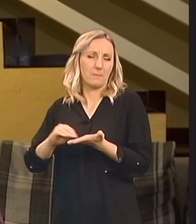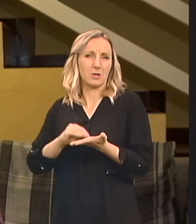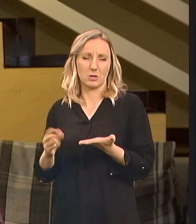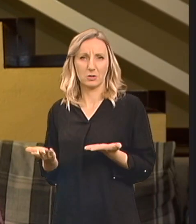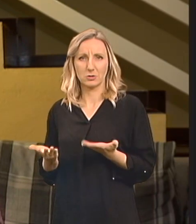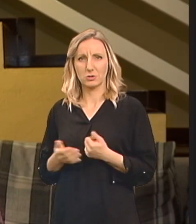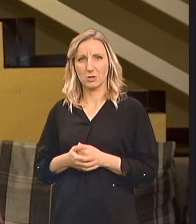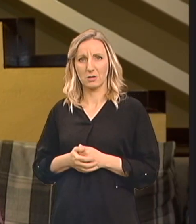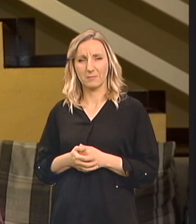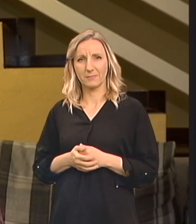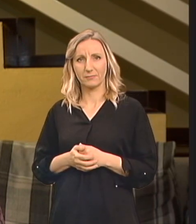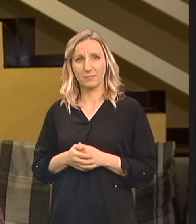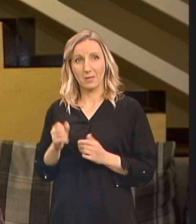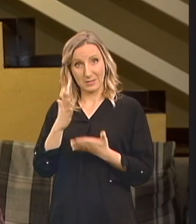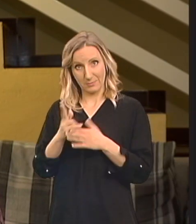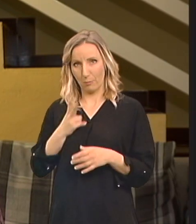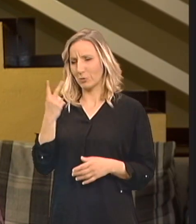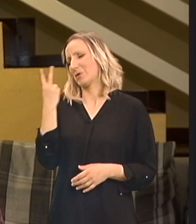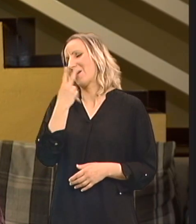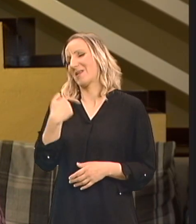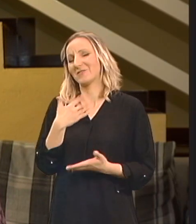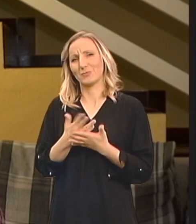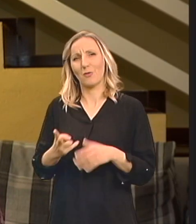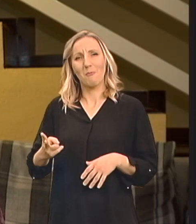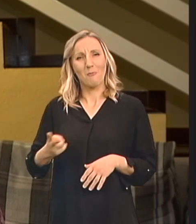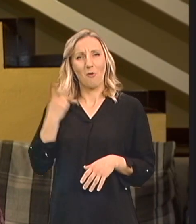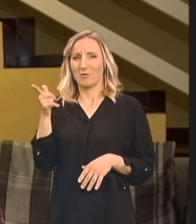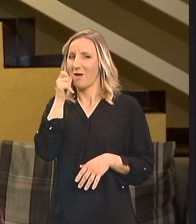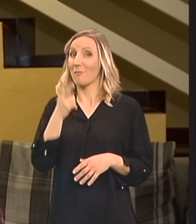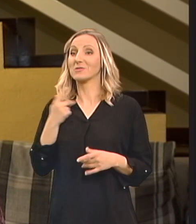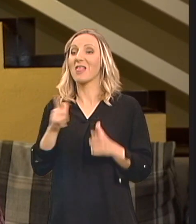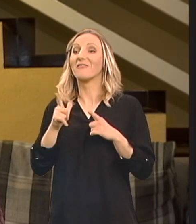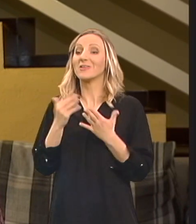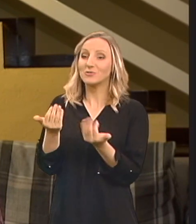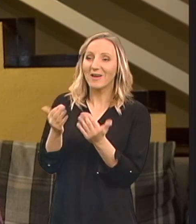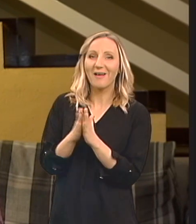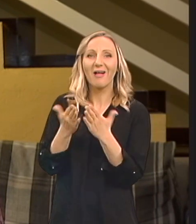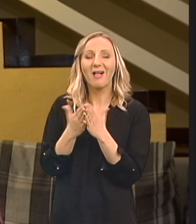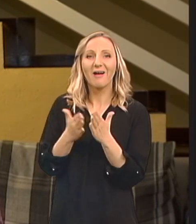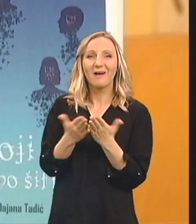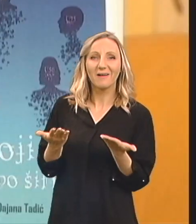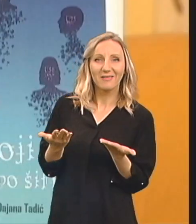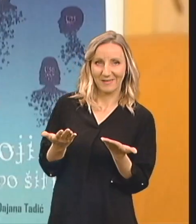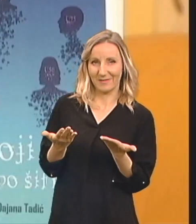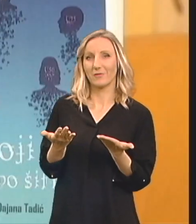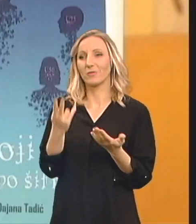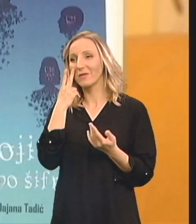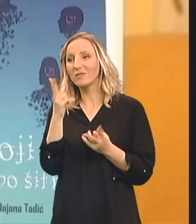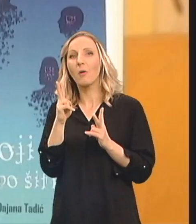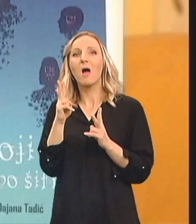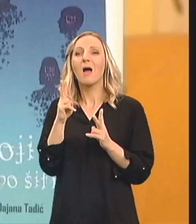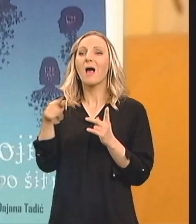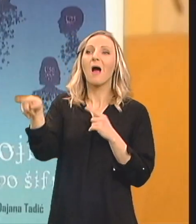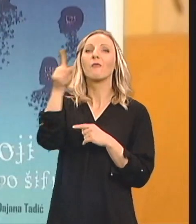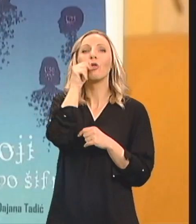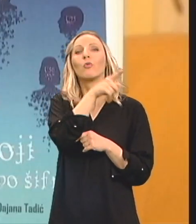knjiga nastane Jeste bili ponosni? Naravno, naravno Bili smo jako ponosni Da smo čekali u stvari Da vidimo kako će knjiga da izgleda Kako će reakcija